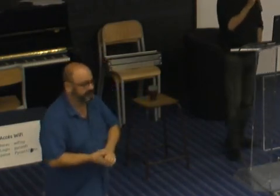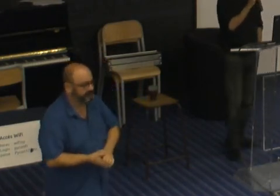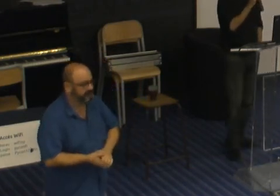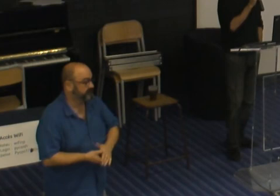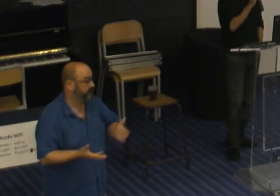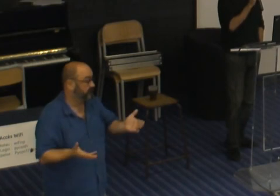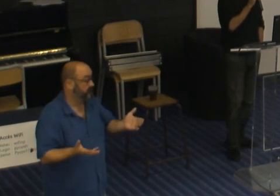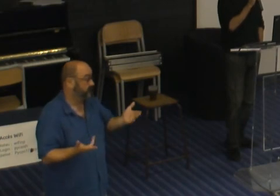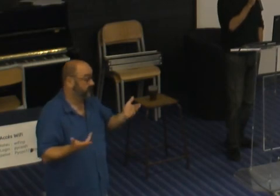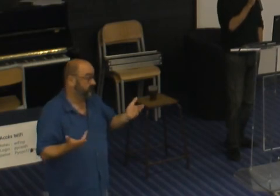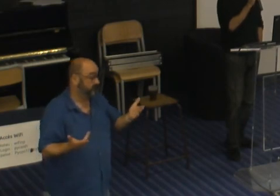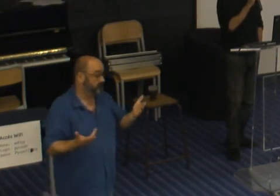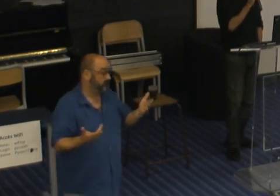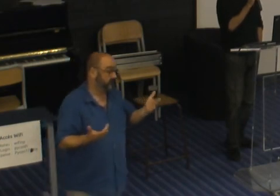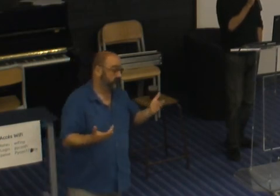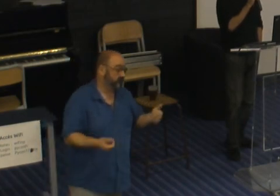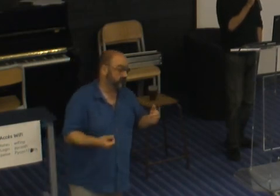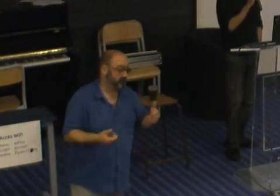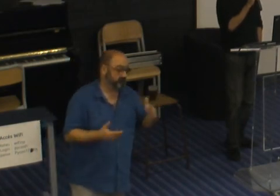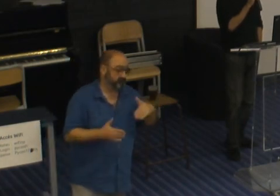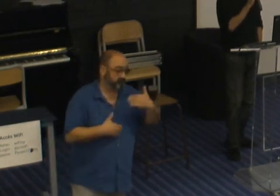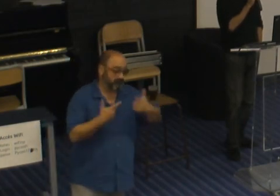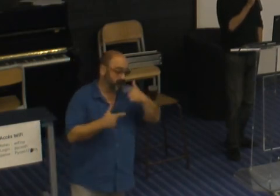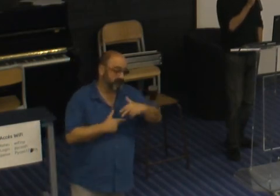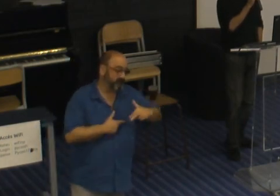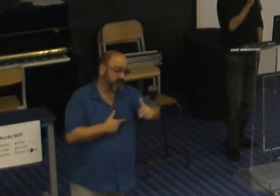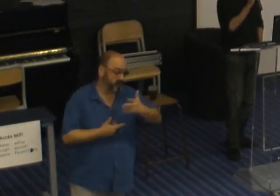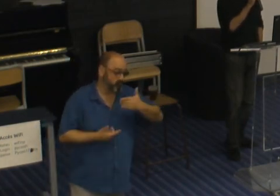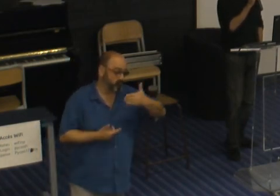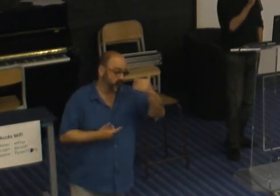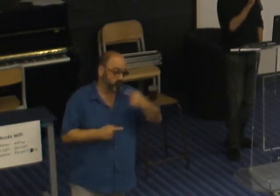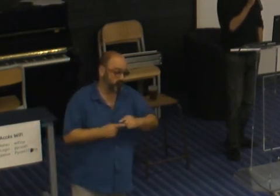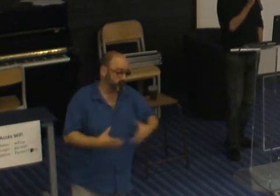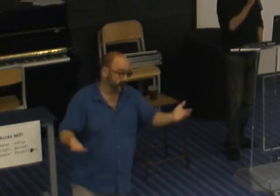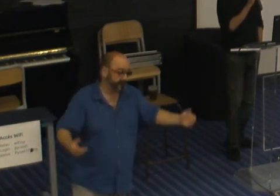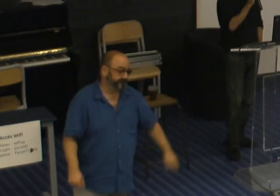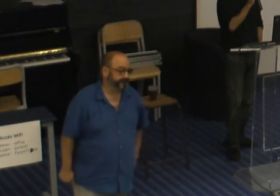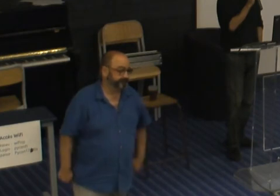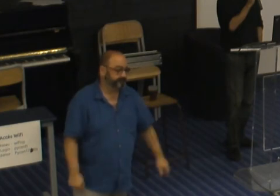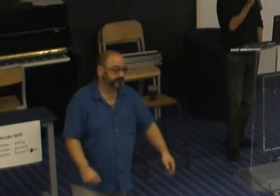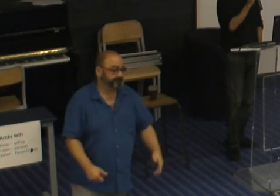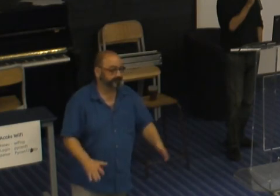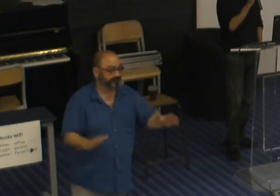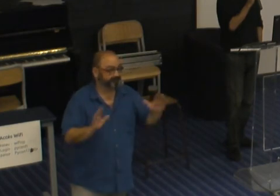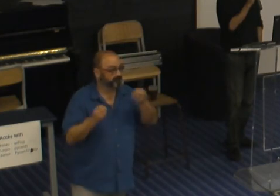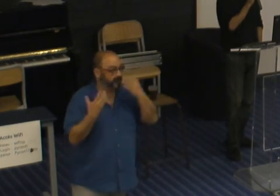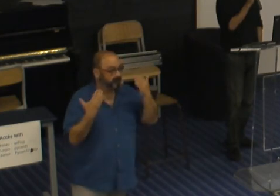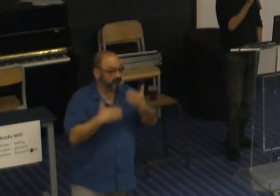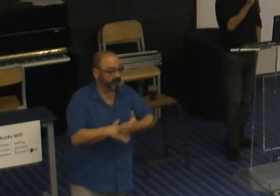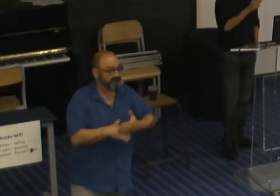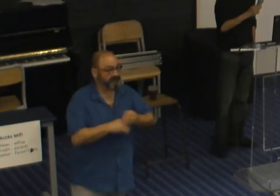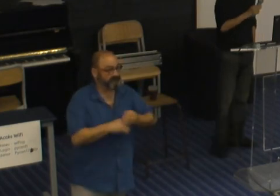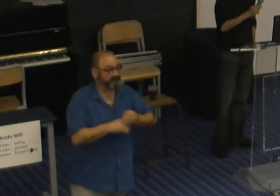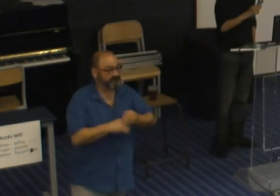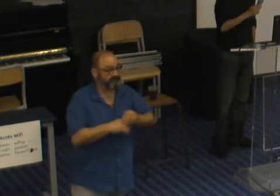derrière on ne peut qu'améliorer les choses donc voilà et puis je vous souhaite une bonne PyCon